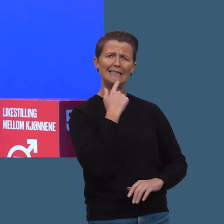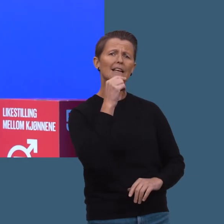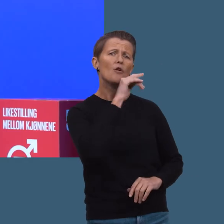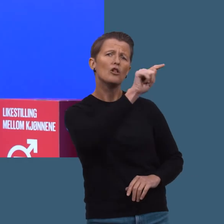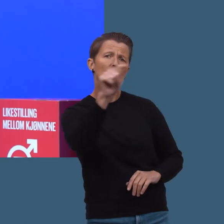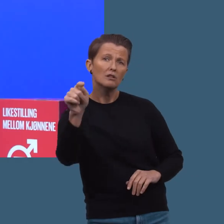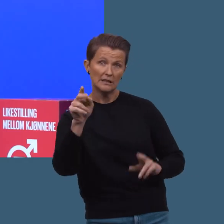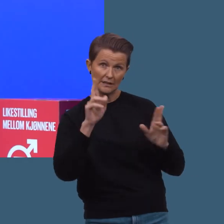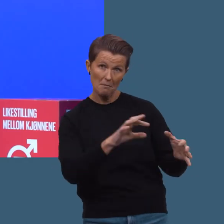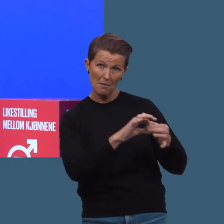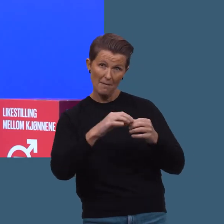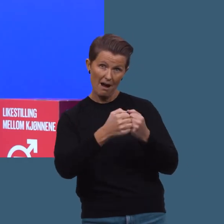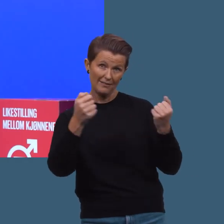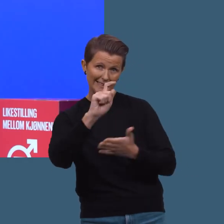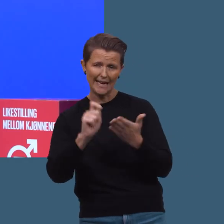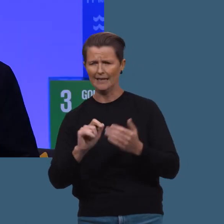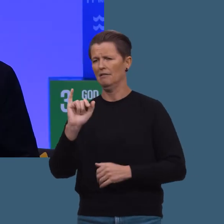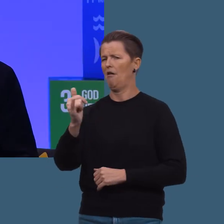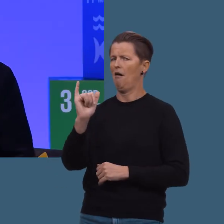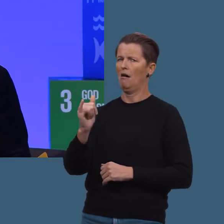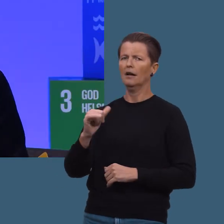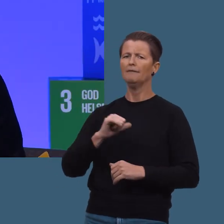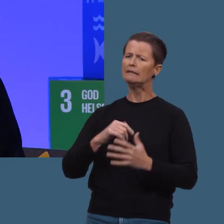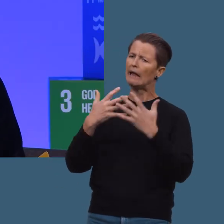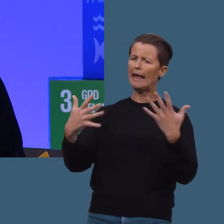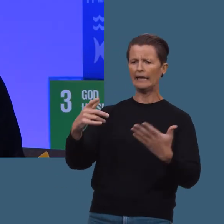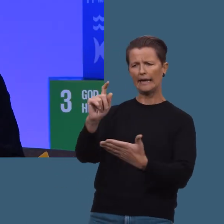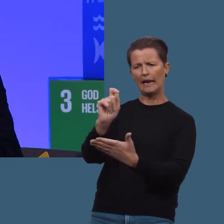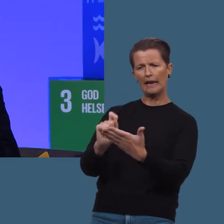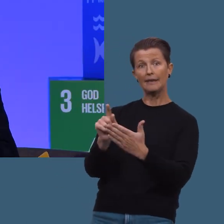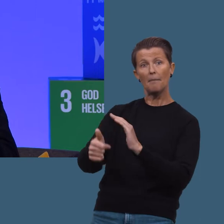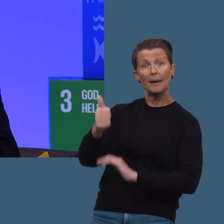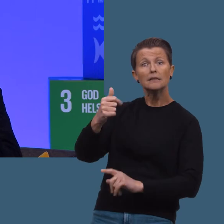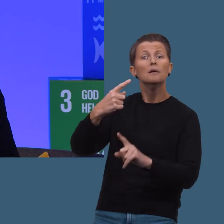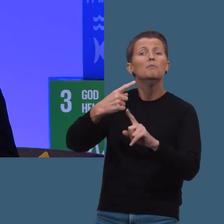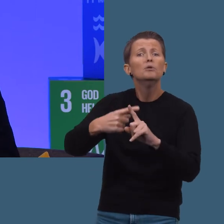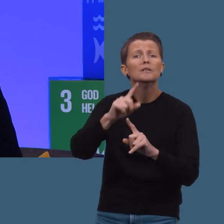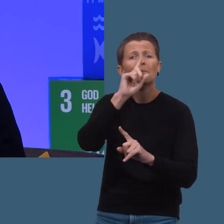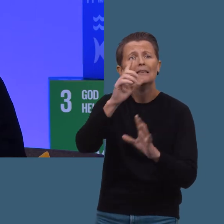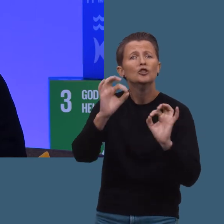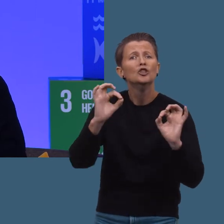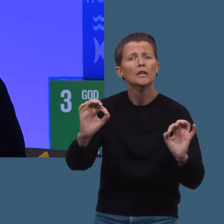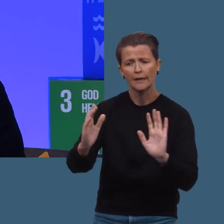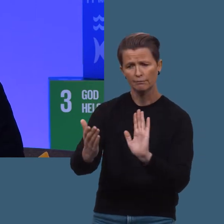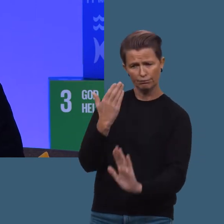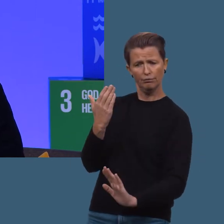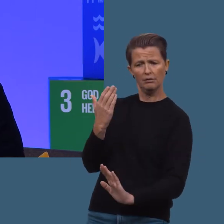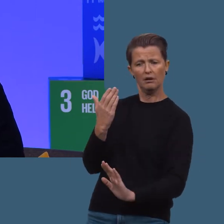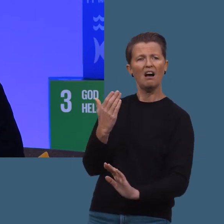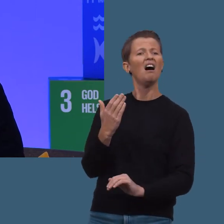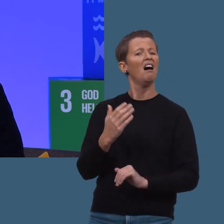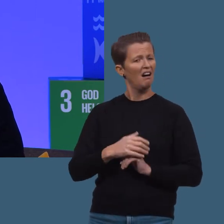hører man jo. Gjelder det i avistegning også, eller? Klart det gjelder. Altså det enkle, det er ikke bare det beste, men det er det tydeligste.